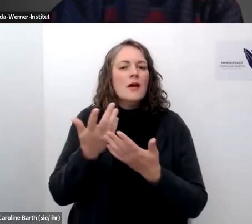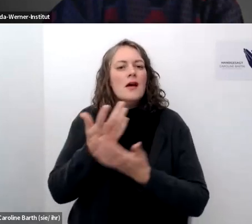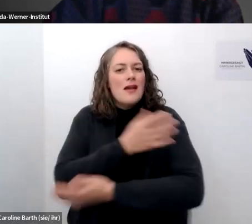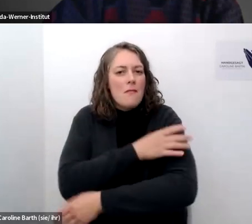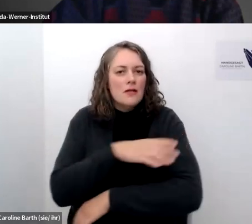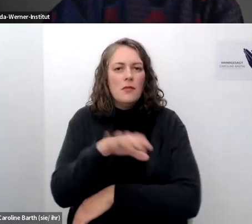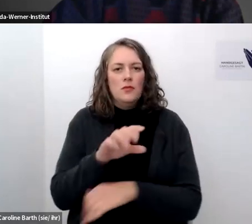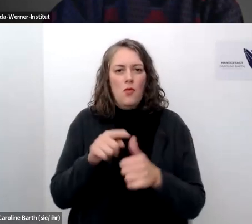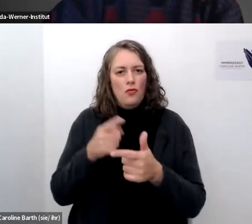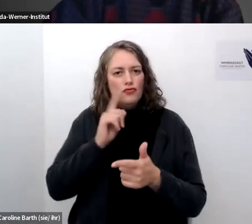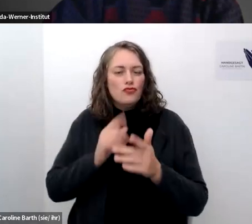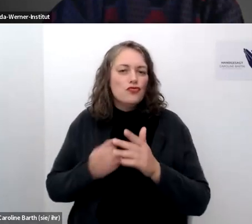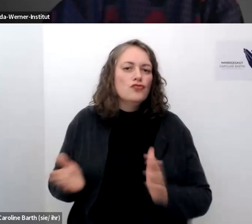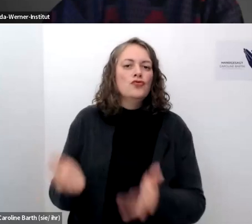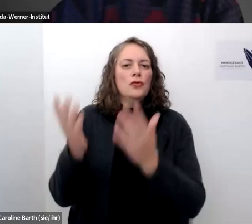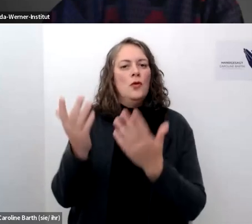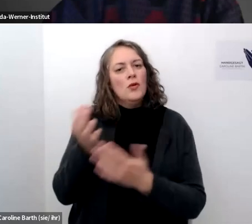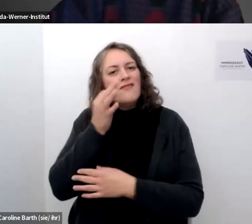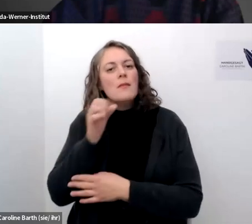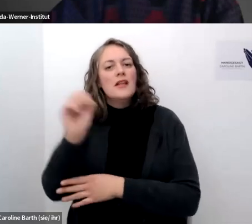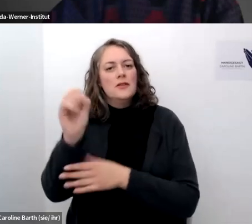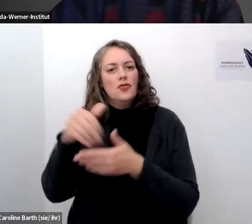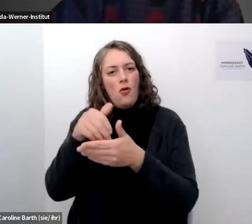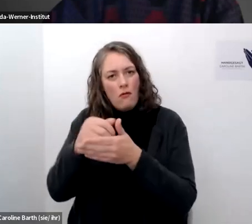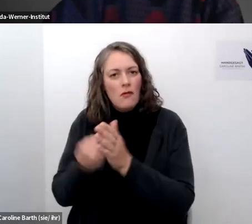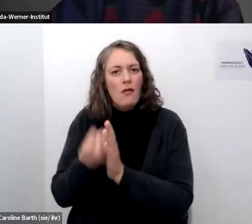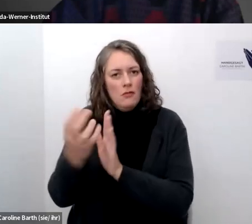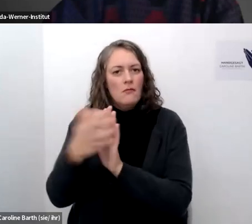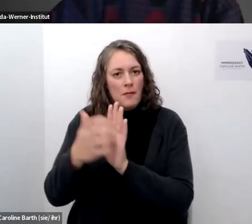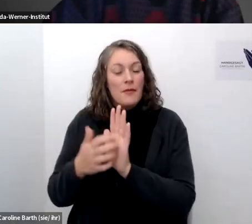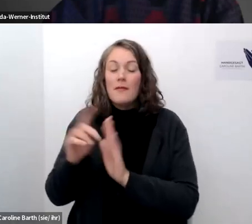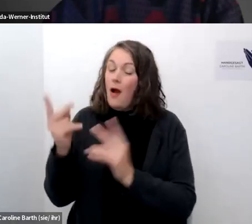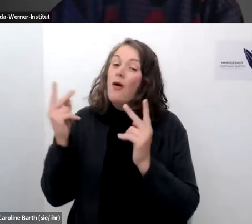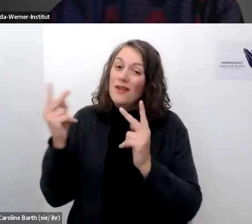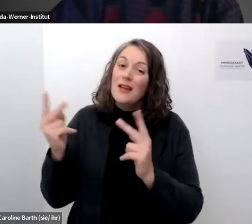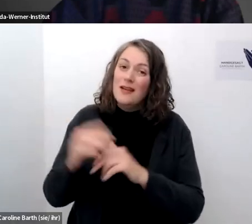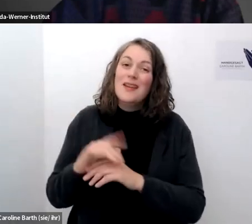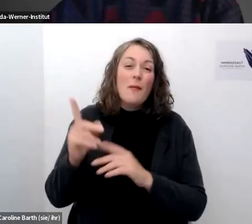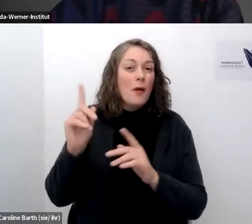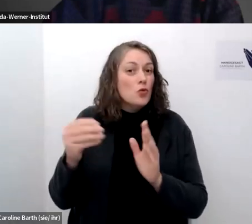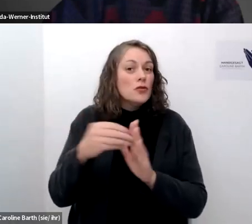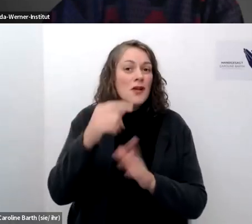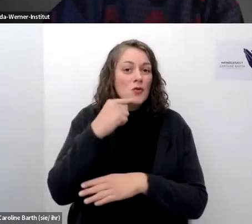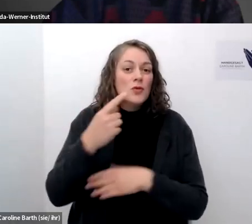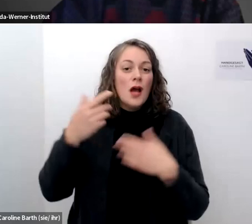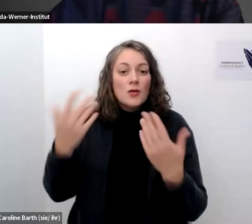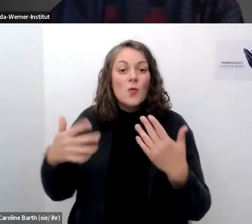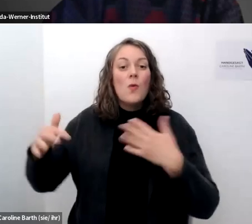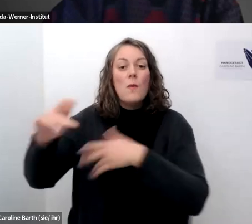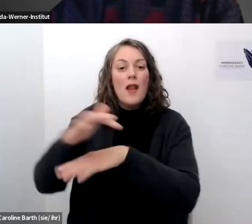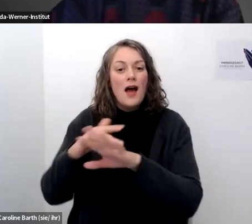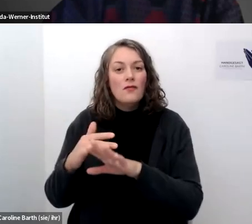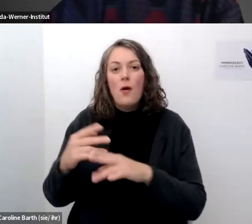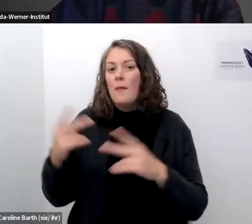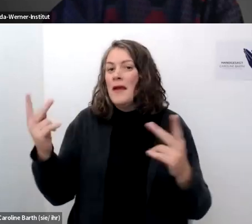statt sozusagen der auch wichtig ist gleichzeitig ist aber auch glaube ich wichtig zu benennen dass solche plattformen egal von welcher